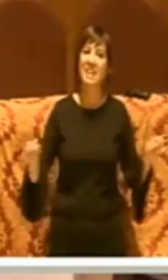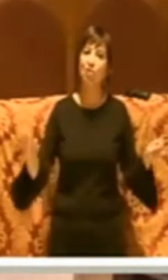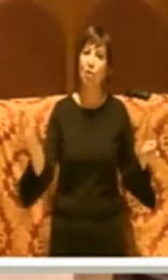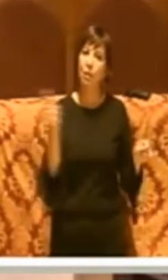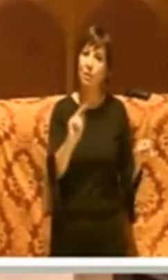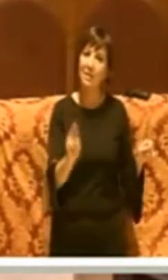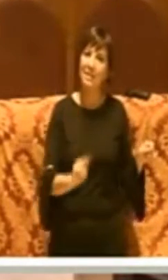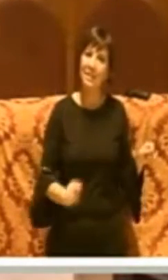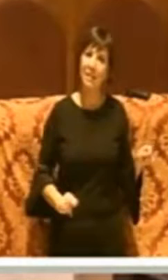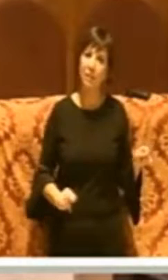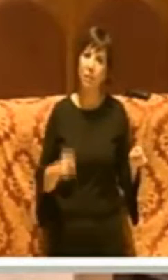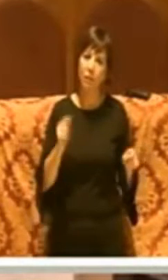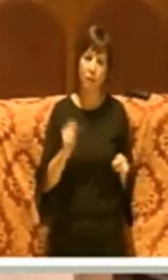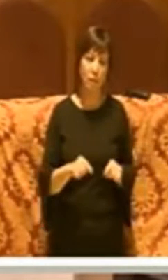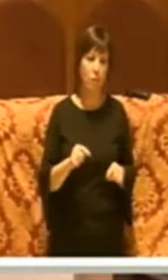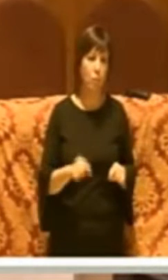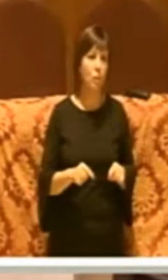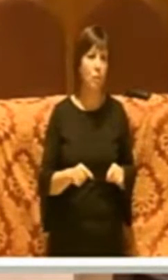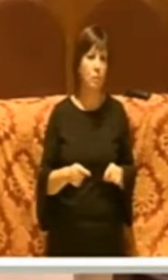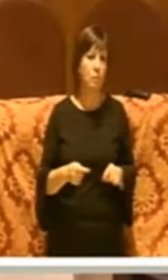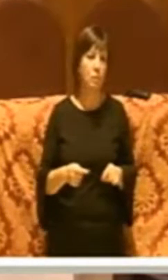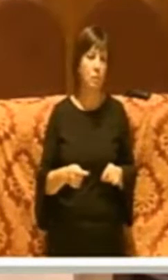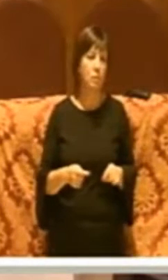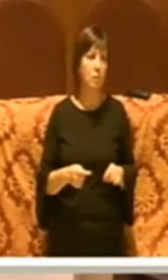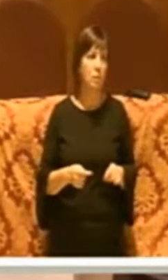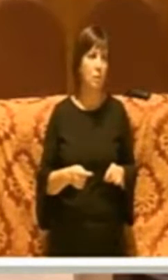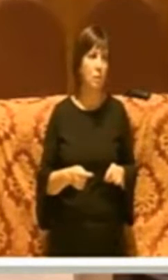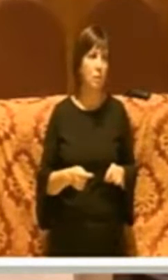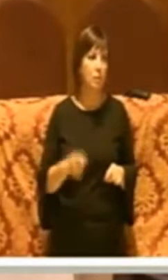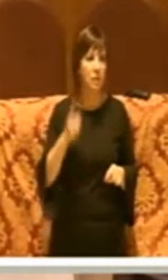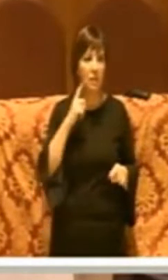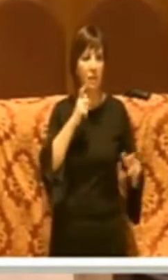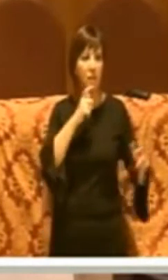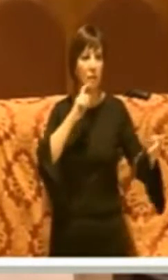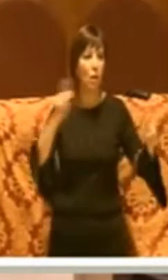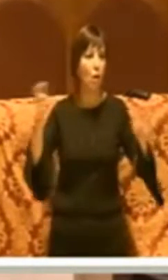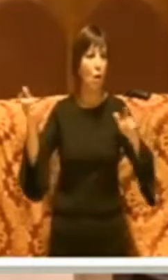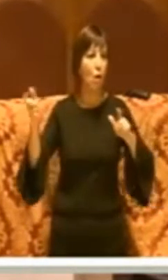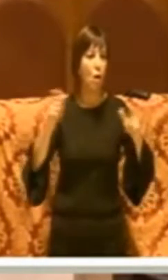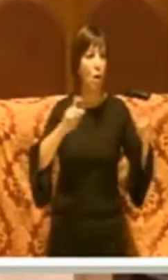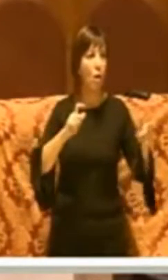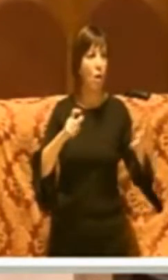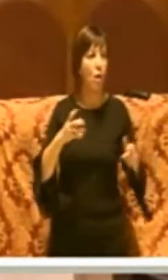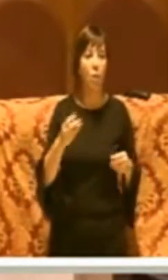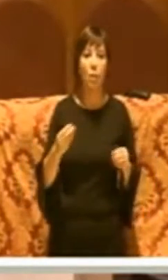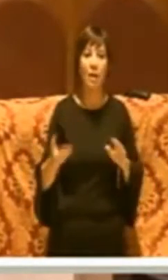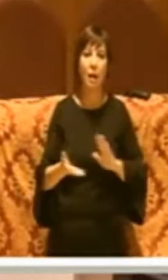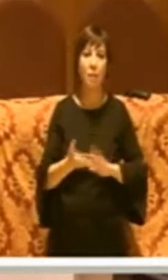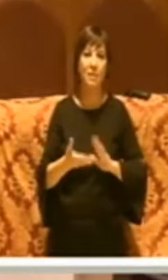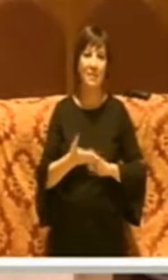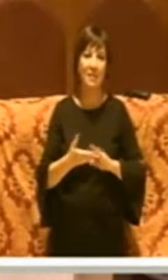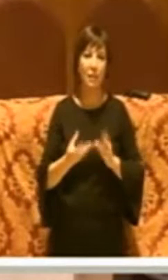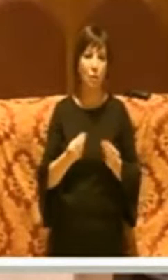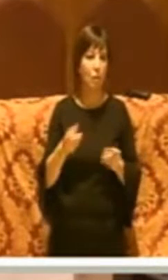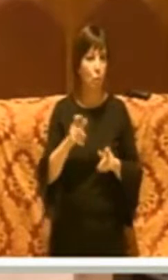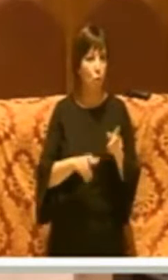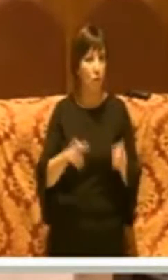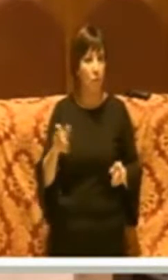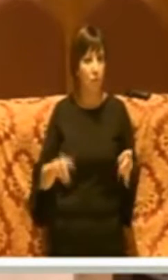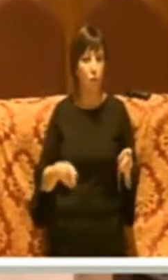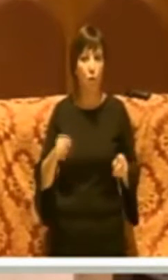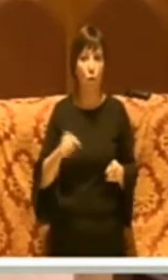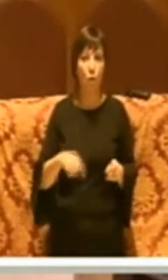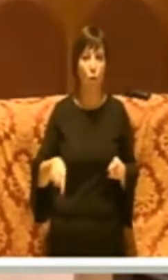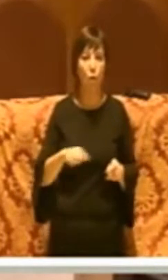e questo è molto messaggero, eh sento dei cori però quanto è apprezzato da molte persone che ora